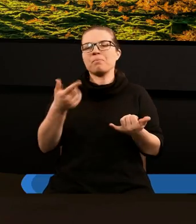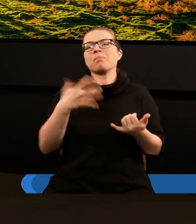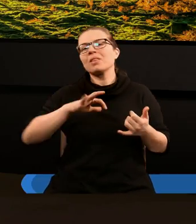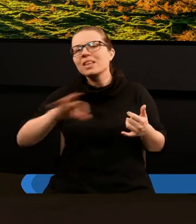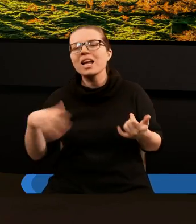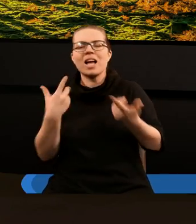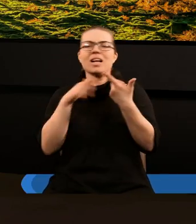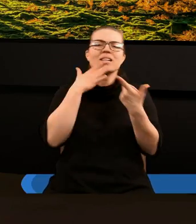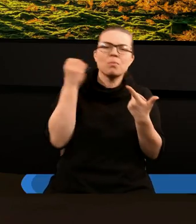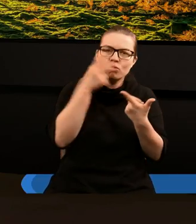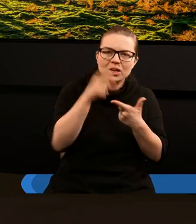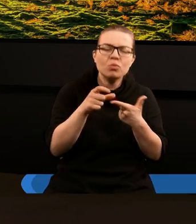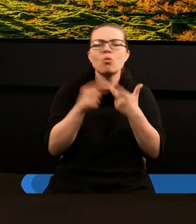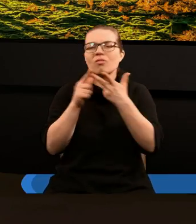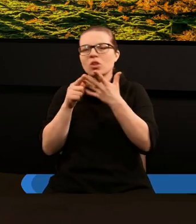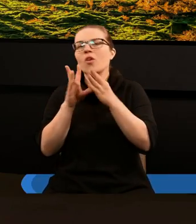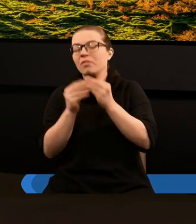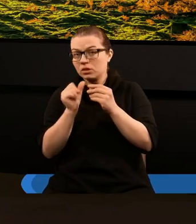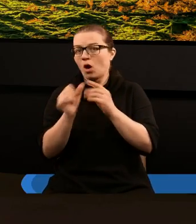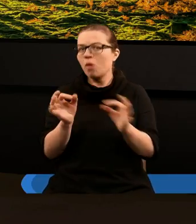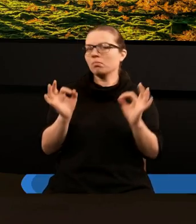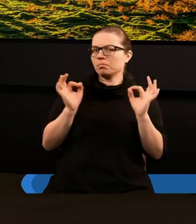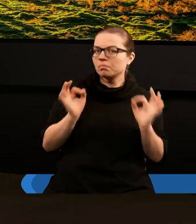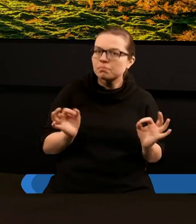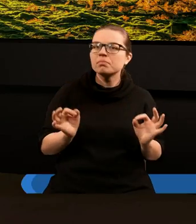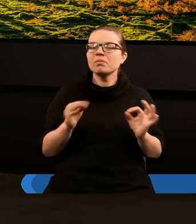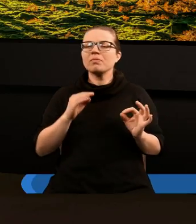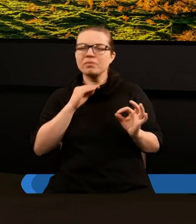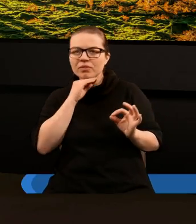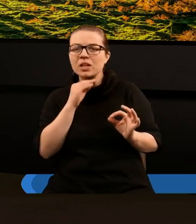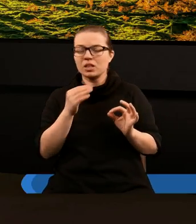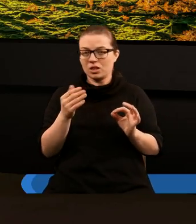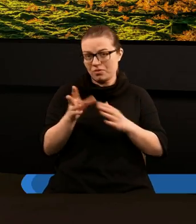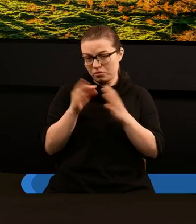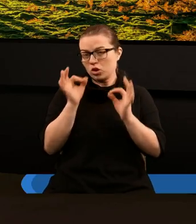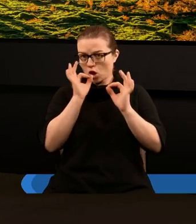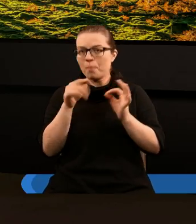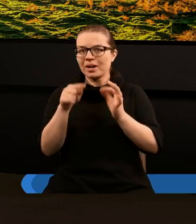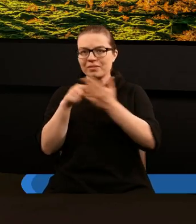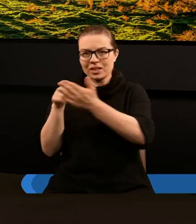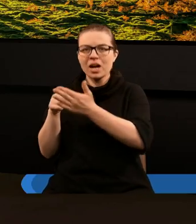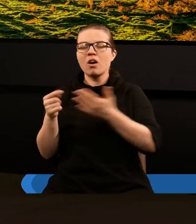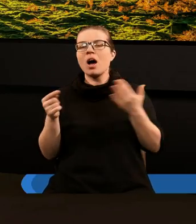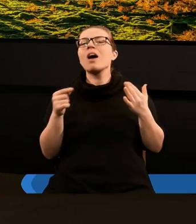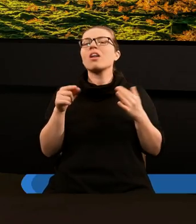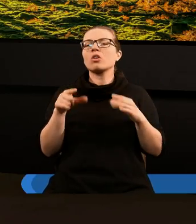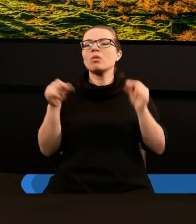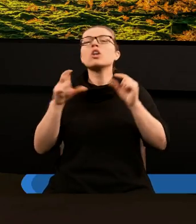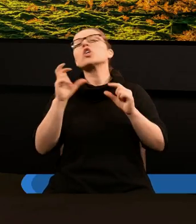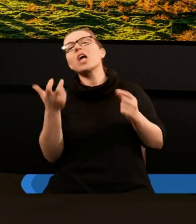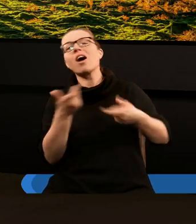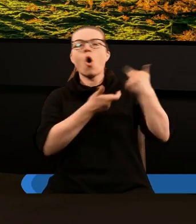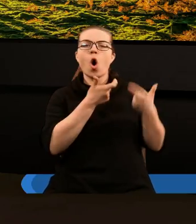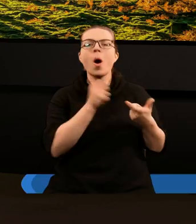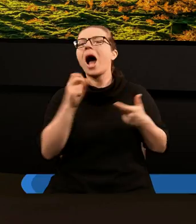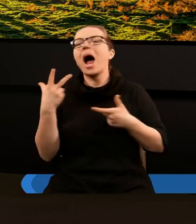kraść, nie mówić brzydkich słów, są wystarczające i wyczerpują, co należy robić, albo czego